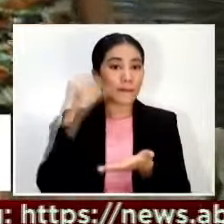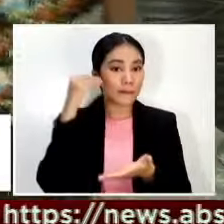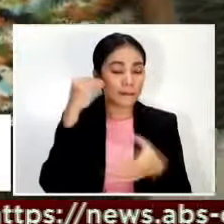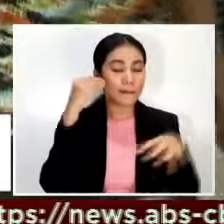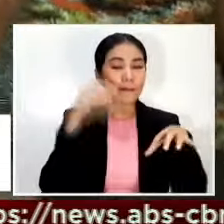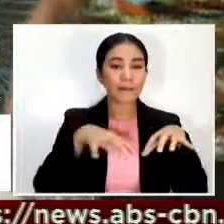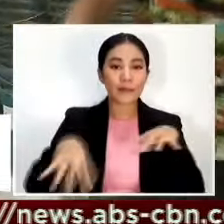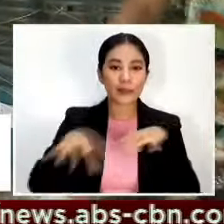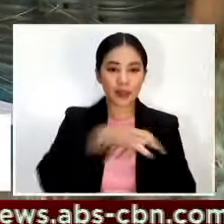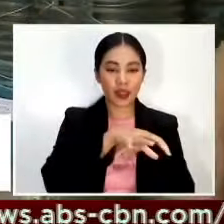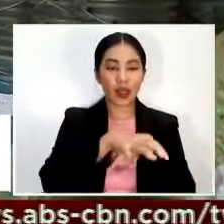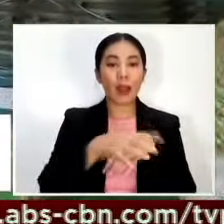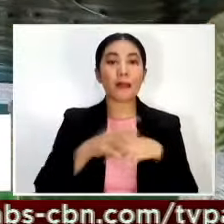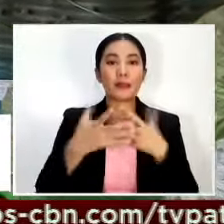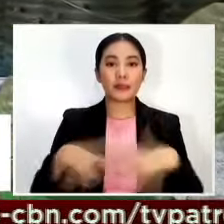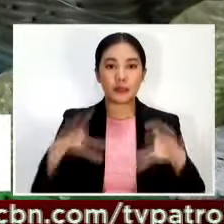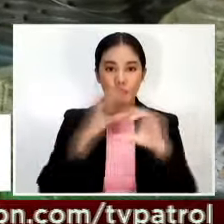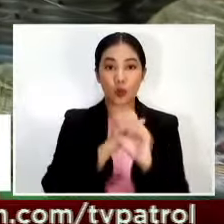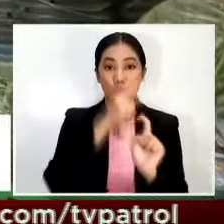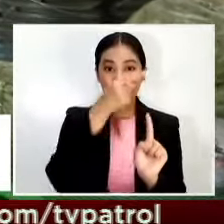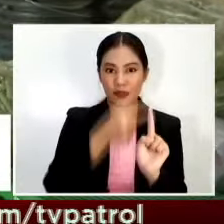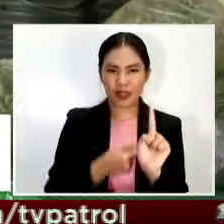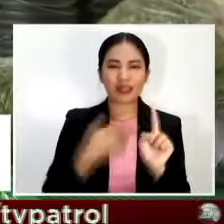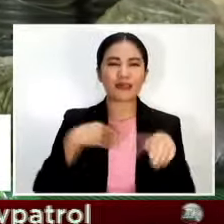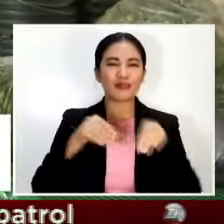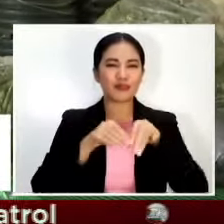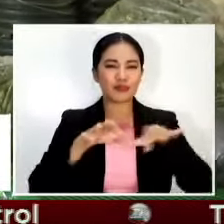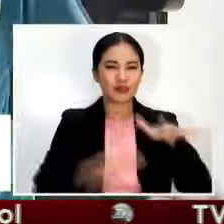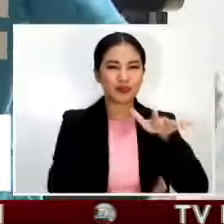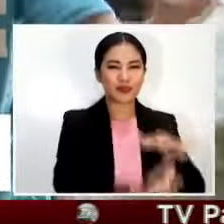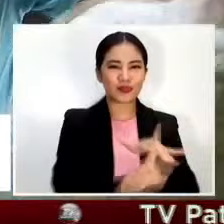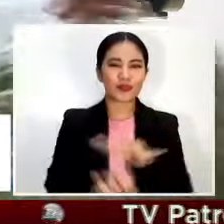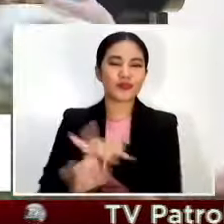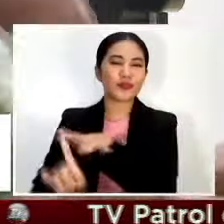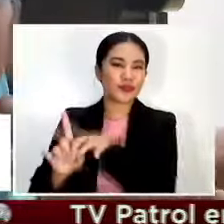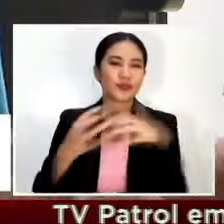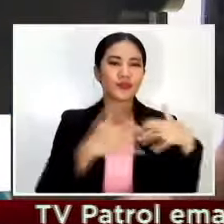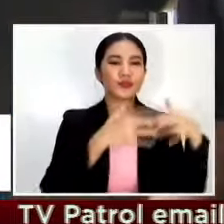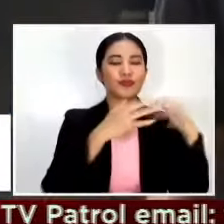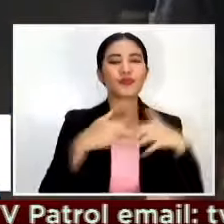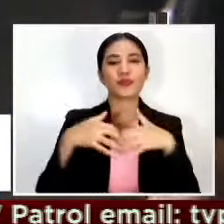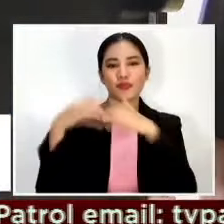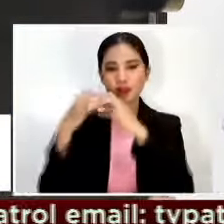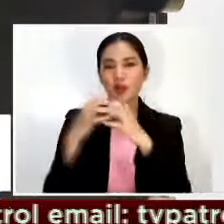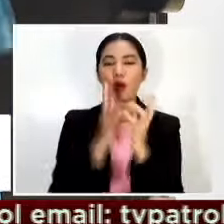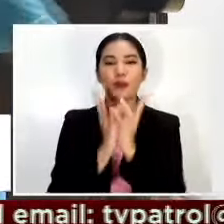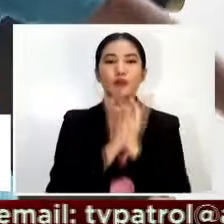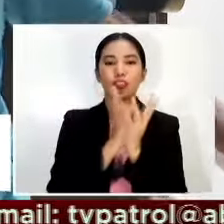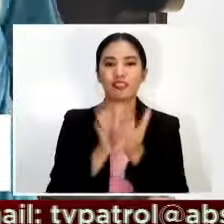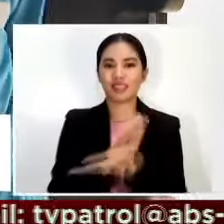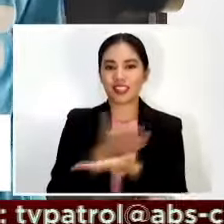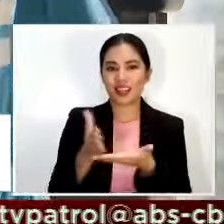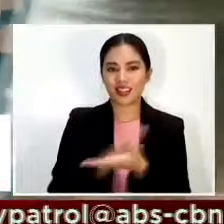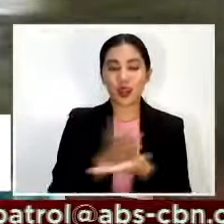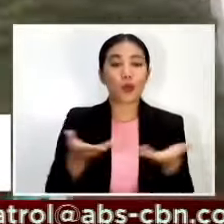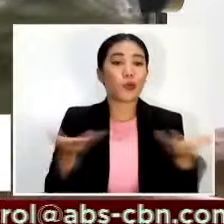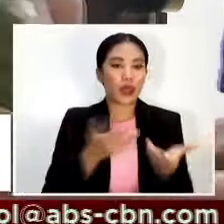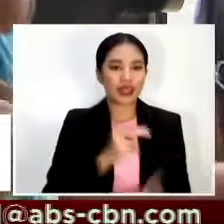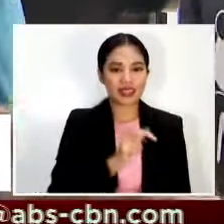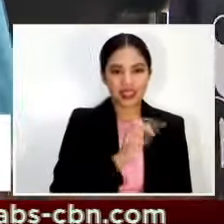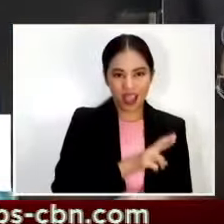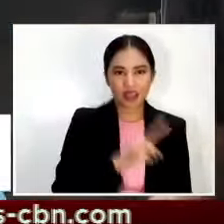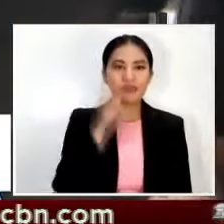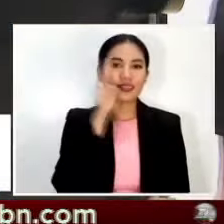isang buwan kumalat na ang community pantry hindi lamang sa Metro Manila kundi pati na rin sa Visayas at Mindanao